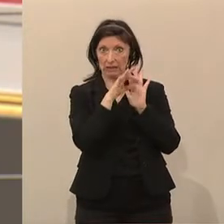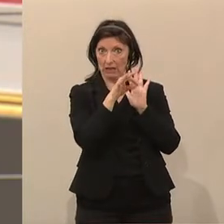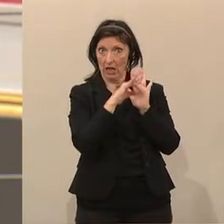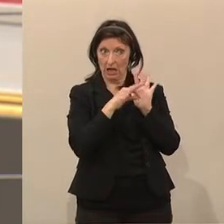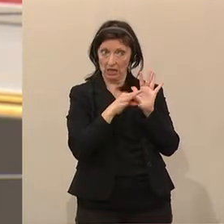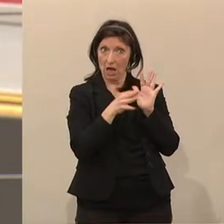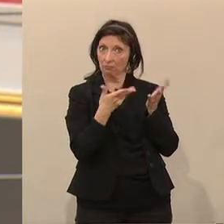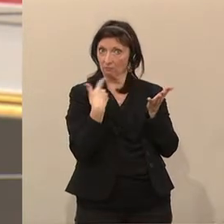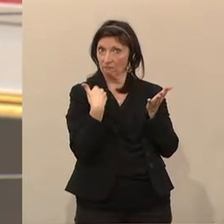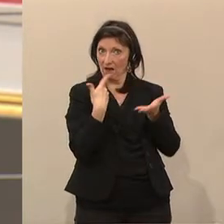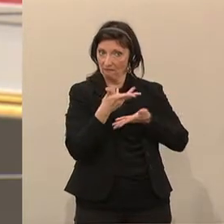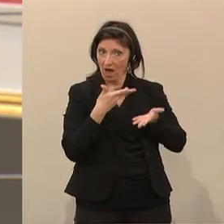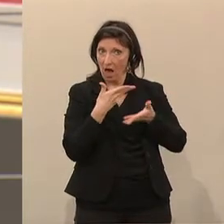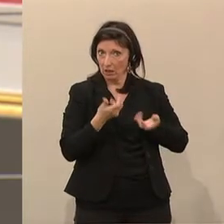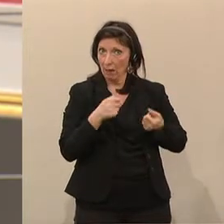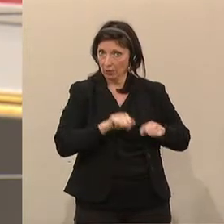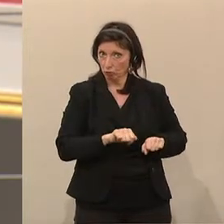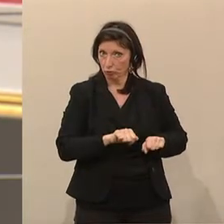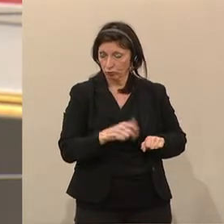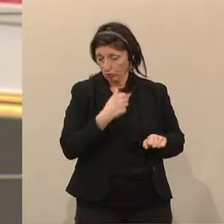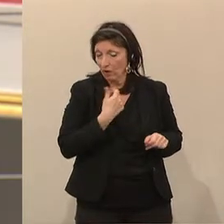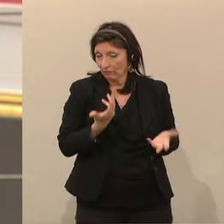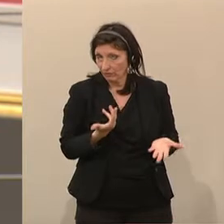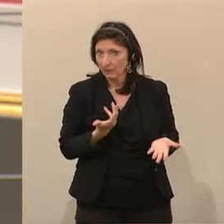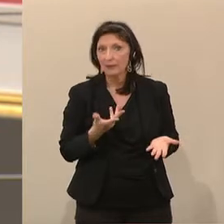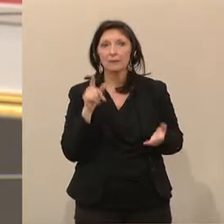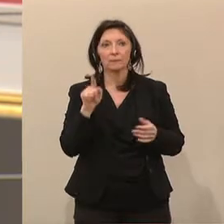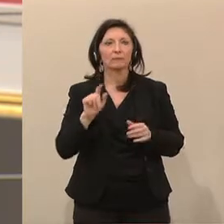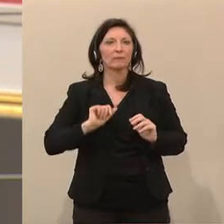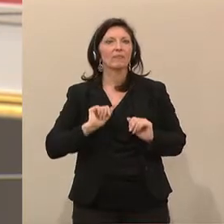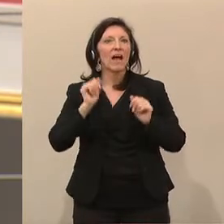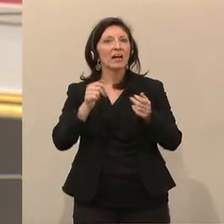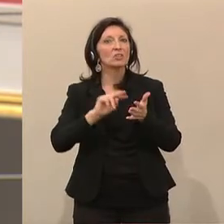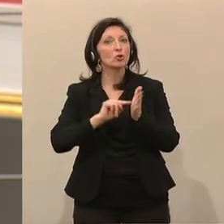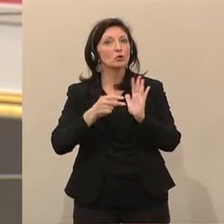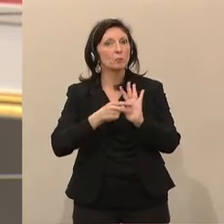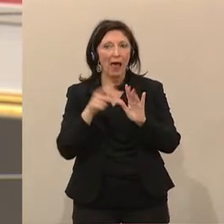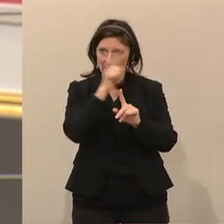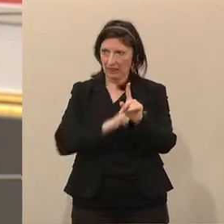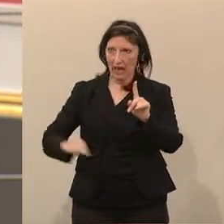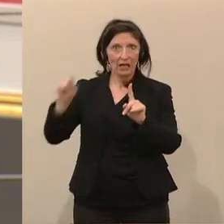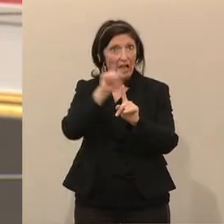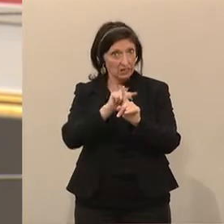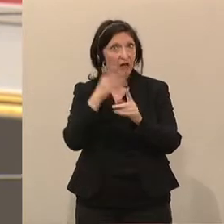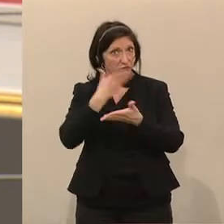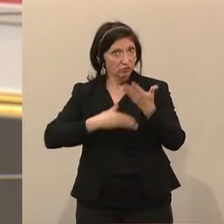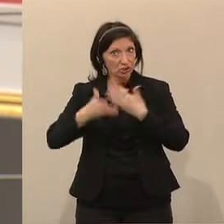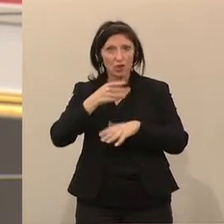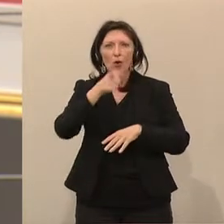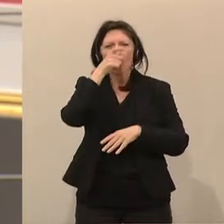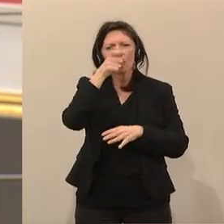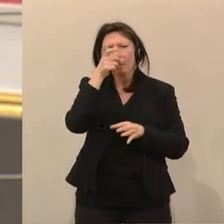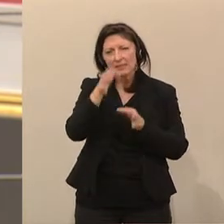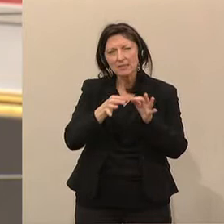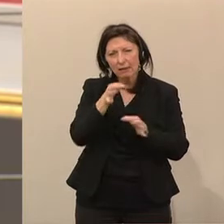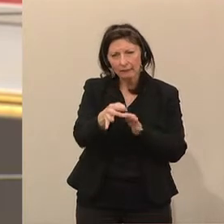abschließen können. Als weitere Maßnahme dieses Aktionsplans Kreislaufwirtschaft und auch der Plastikstrategie